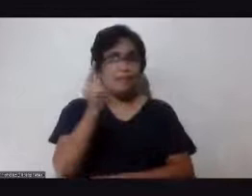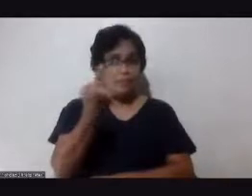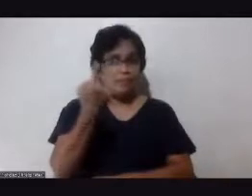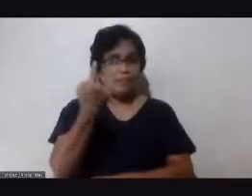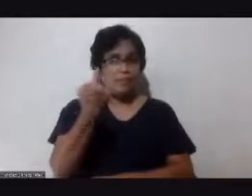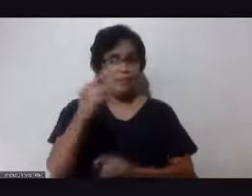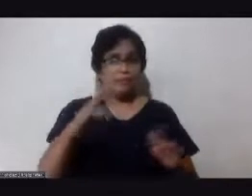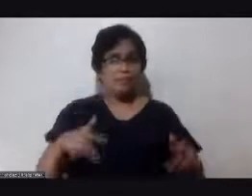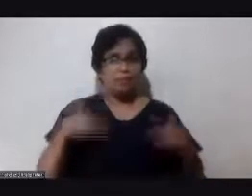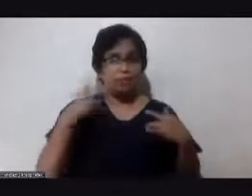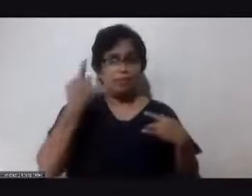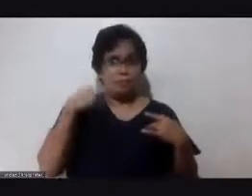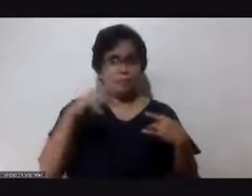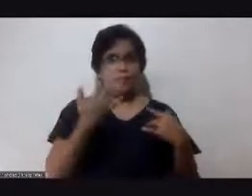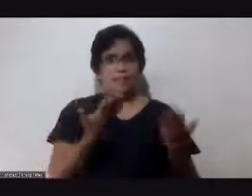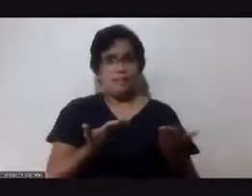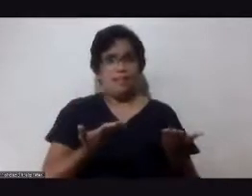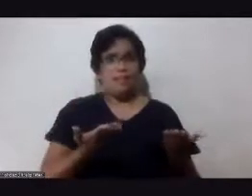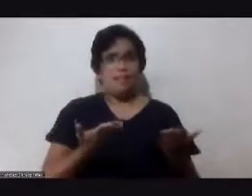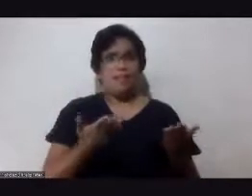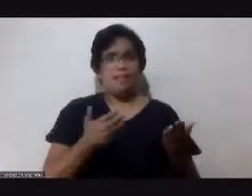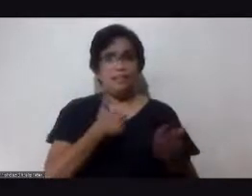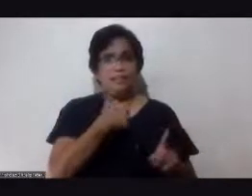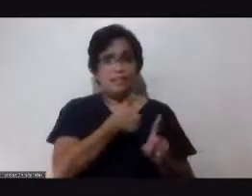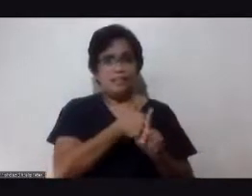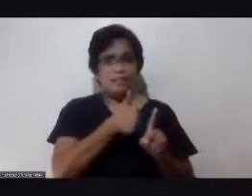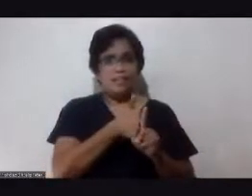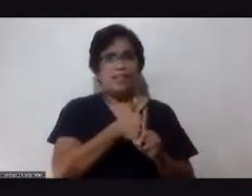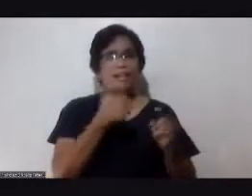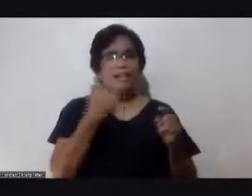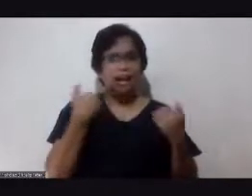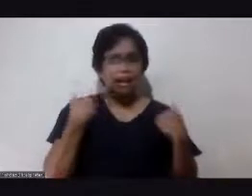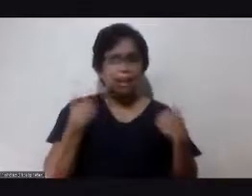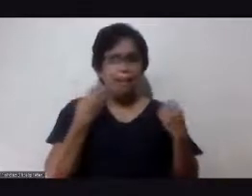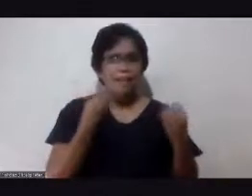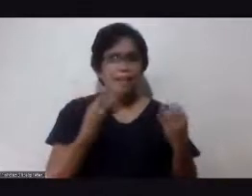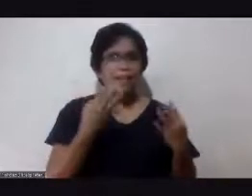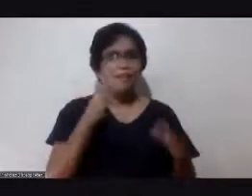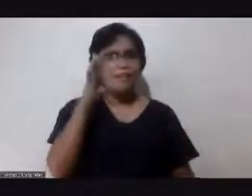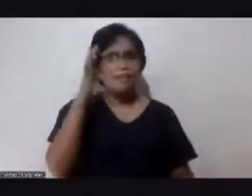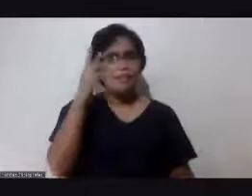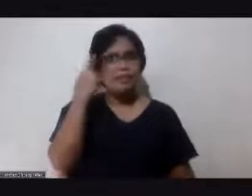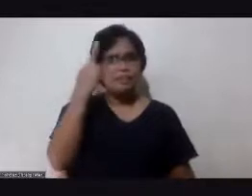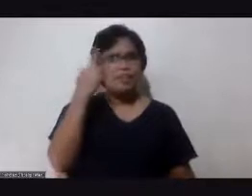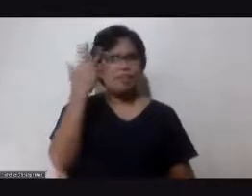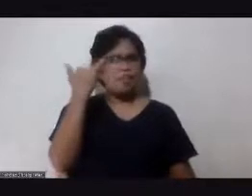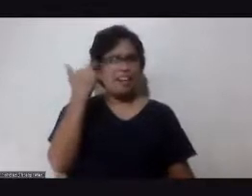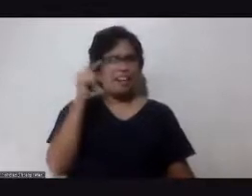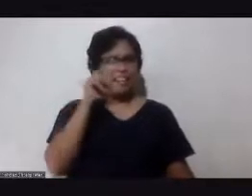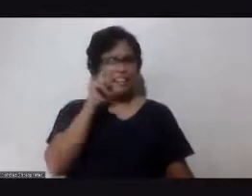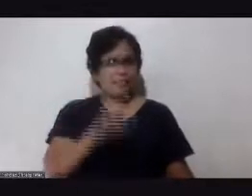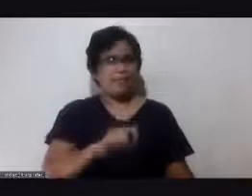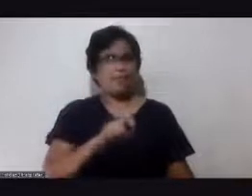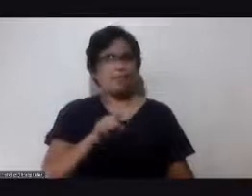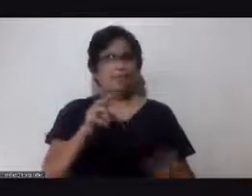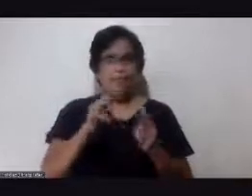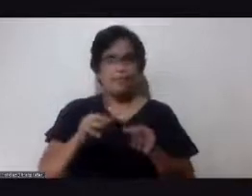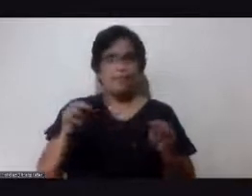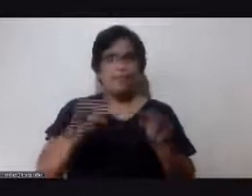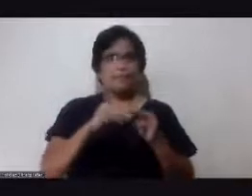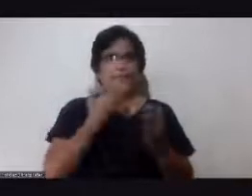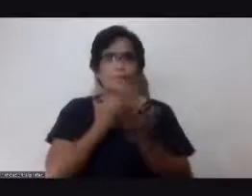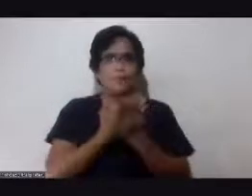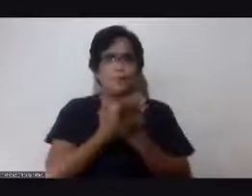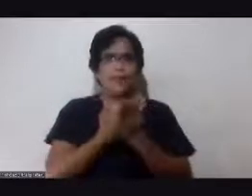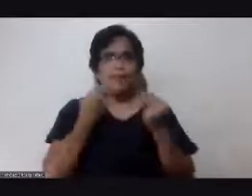diba yeah so those are the things there's so many reasons brother Eng why we should maintain our good health